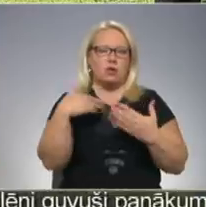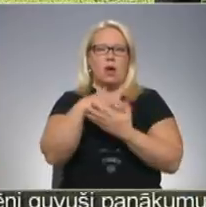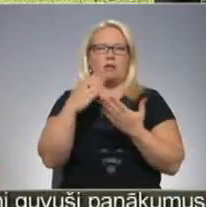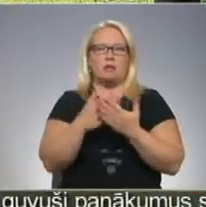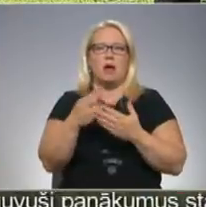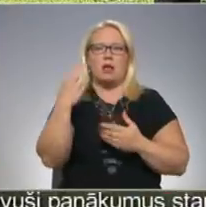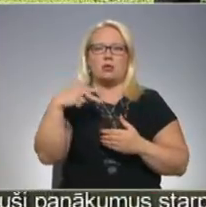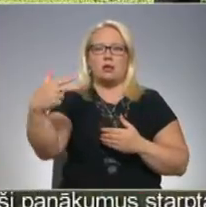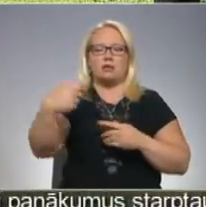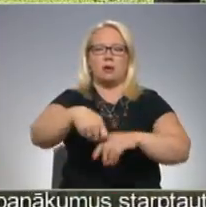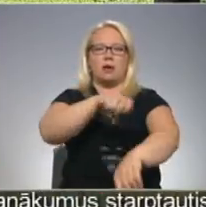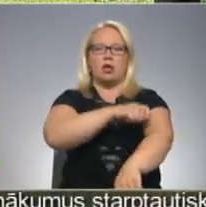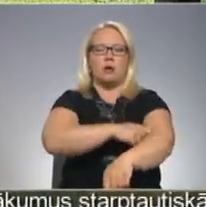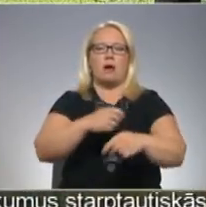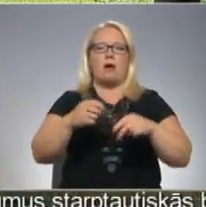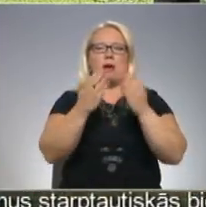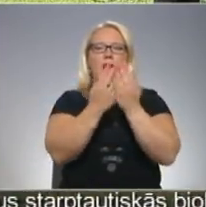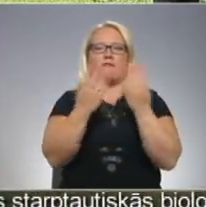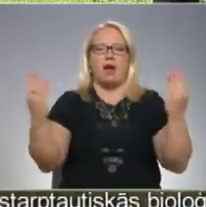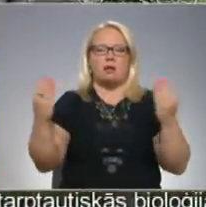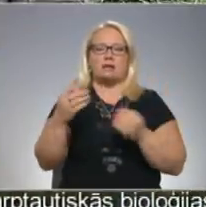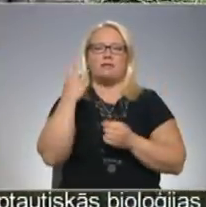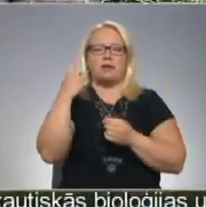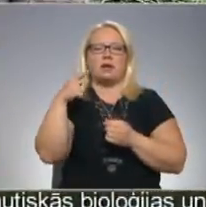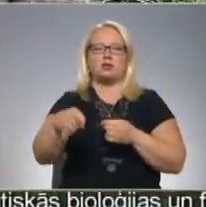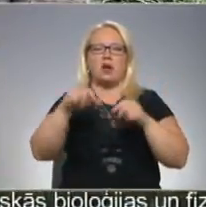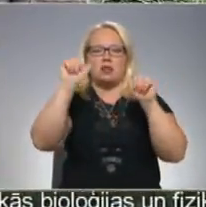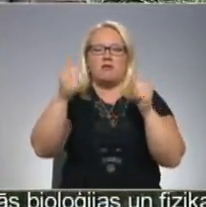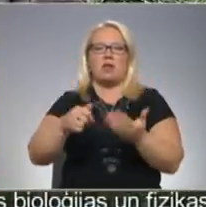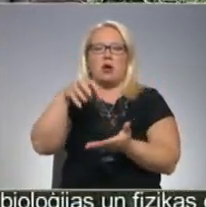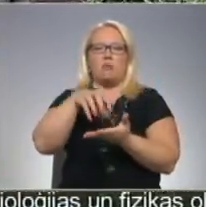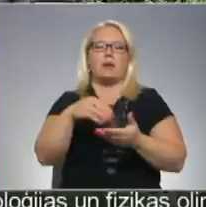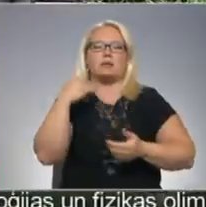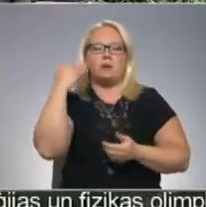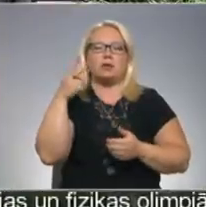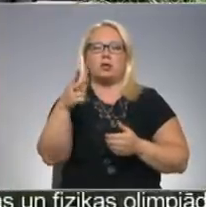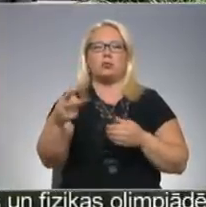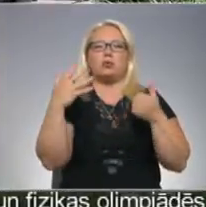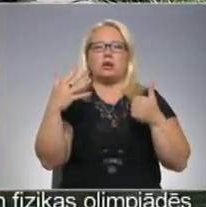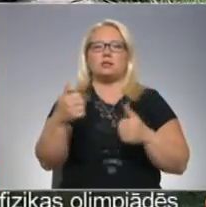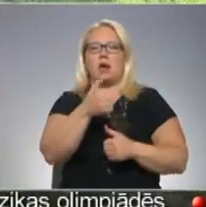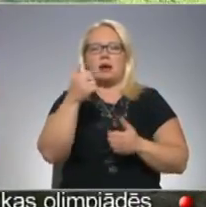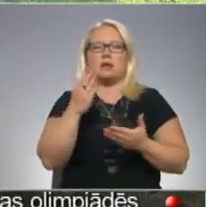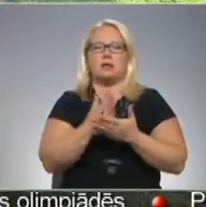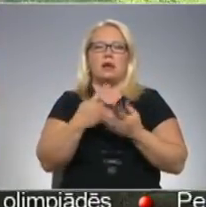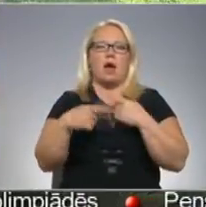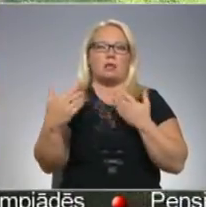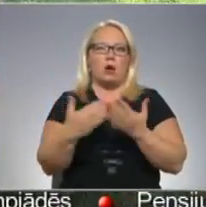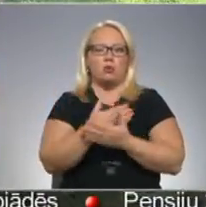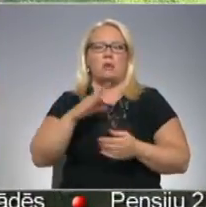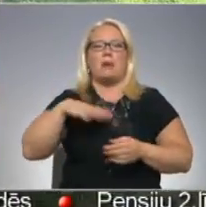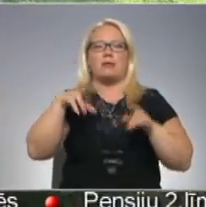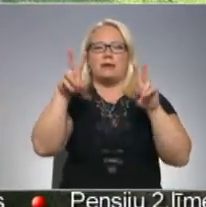apmēram 30 km garā vaiņa, kas ir vienīgais šāda veida objekts Baltijā, 2006. gadā tika atjaunota, bet īs